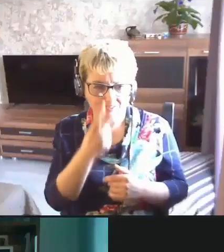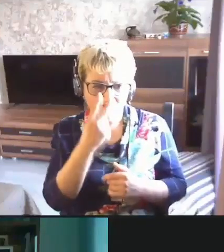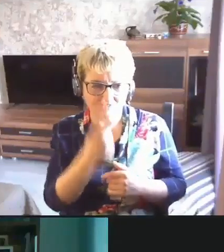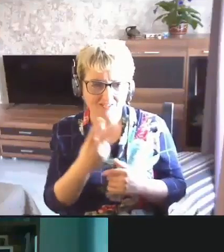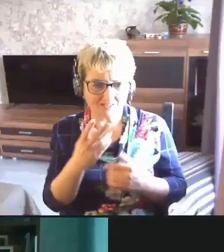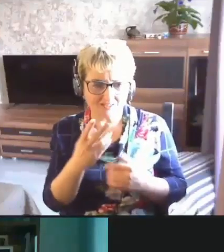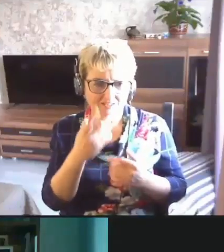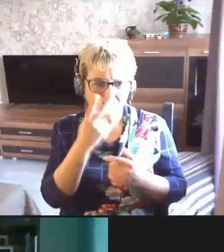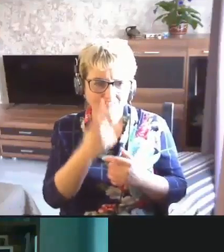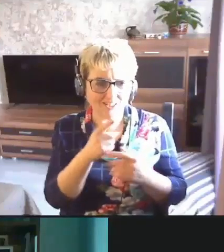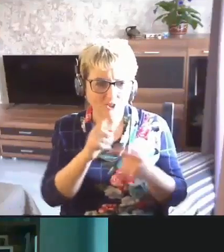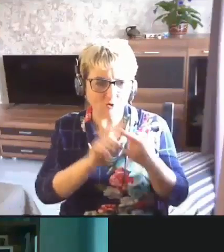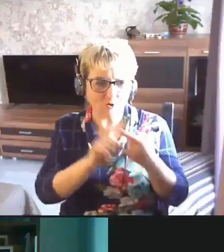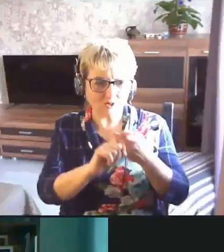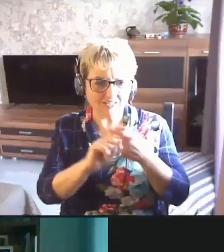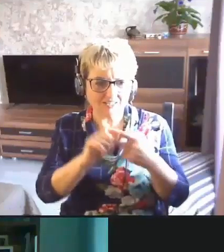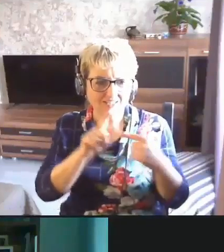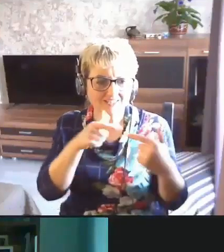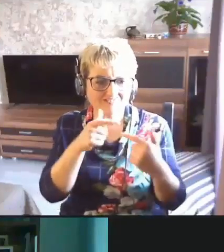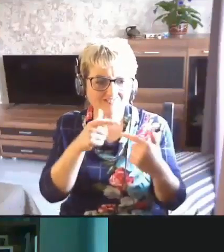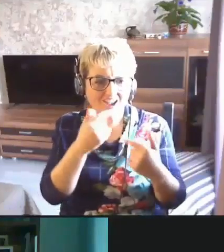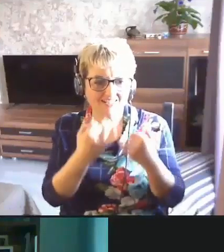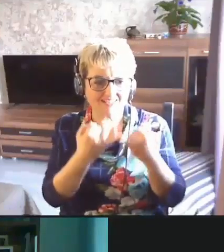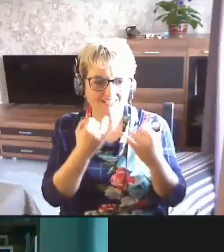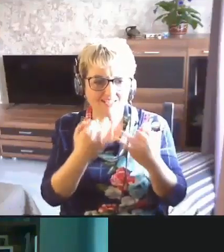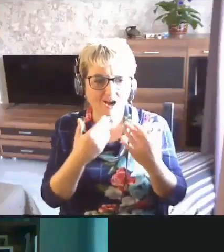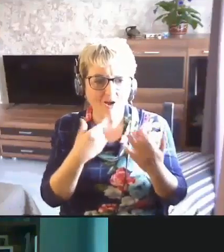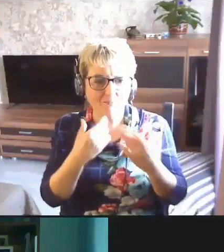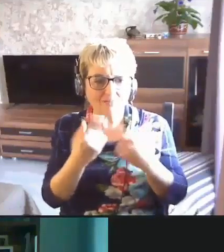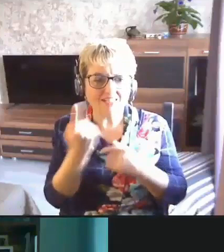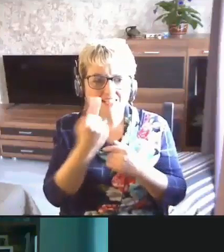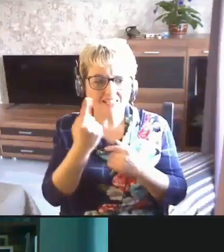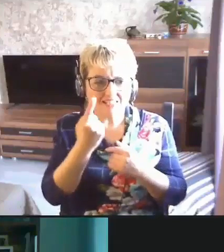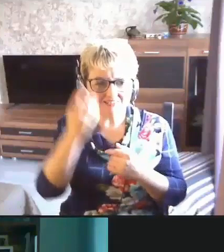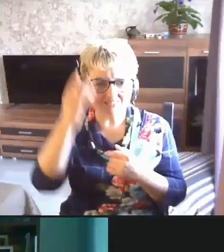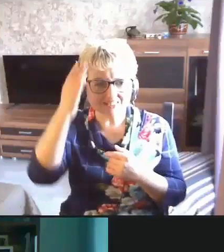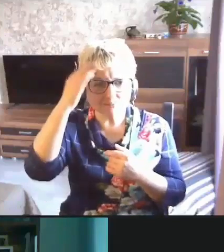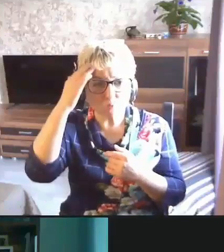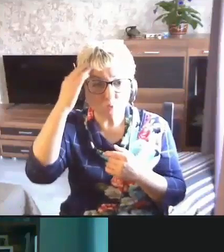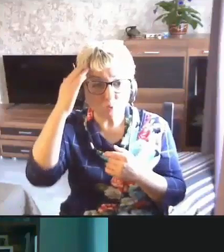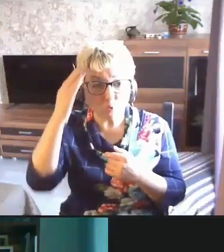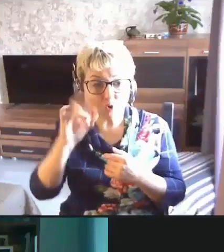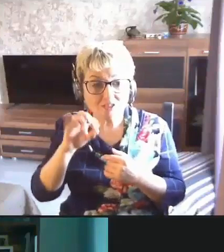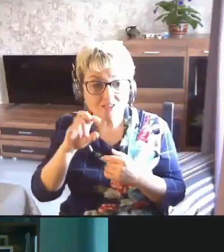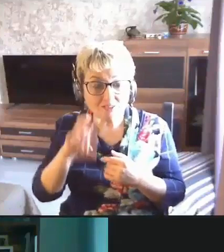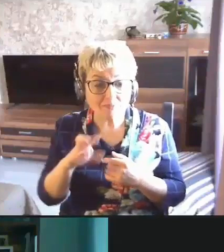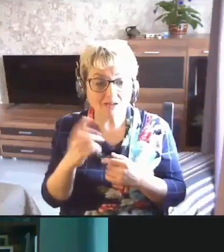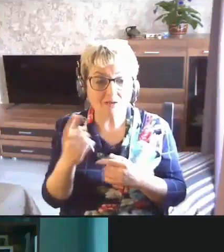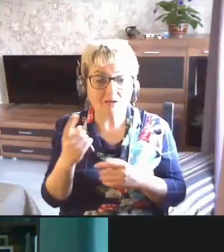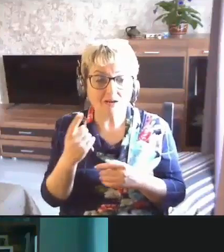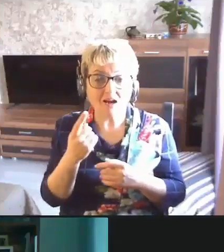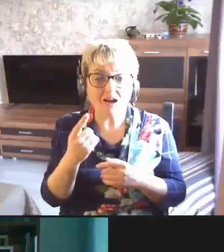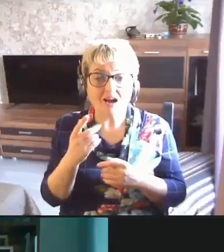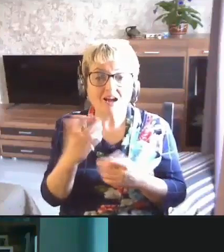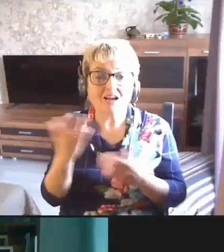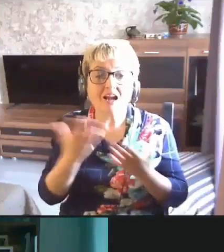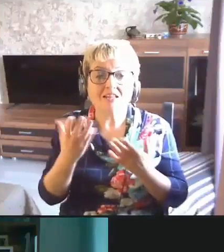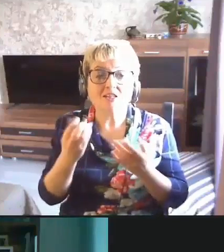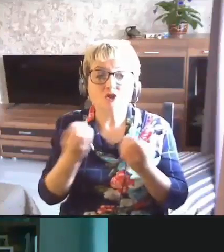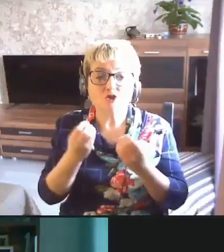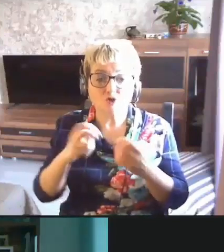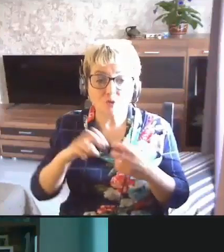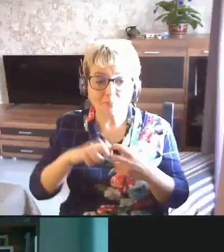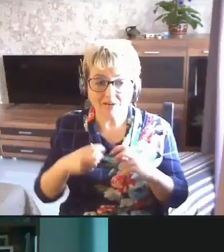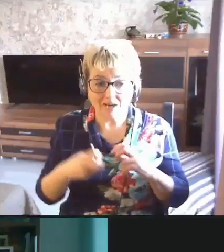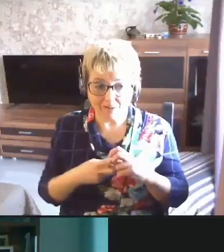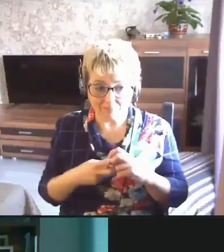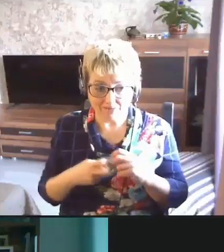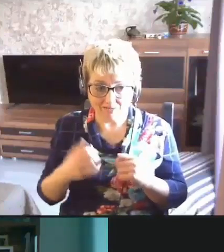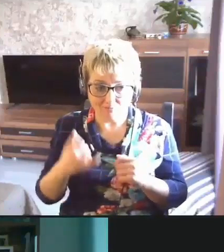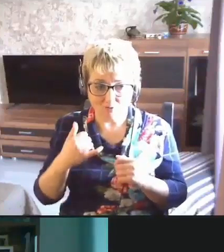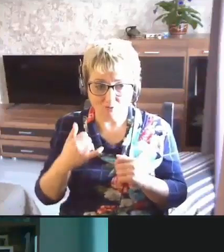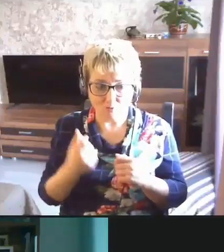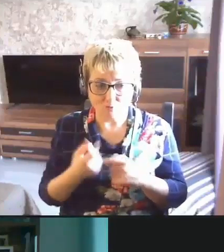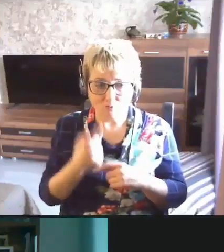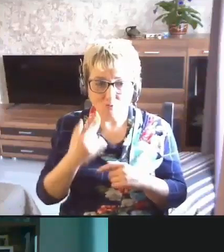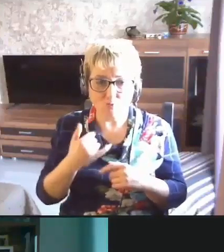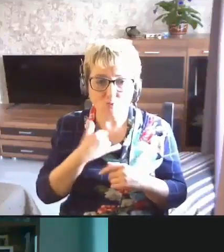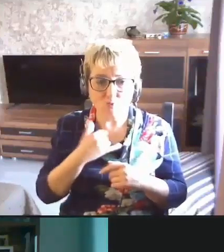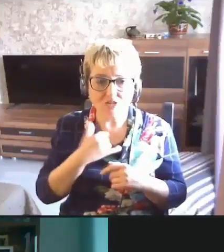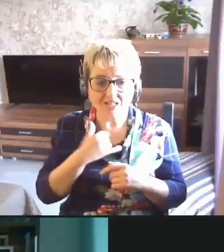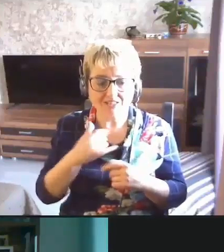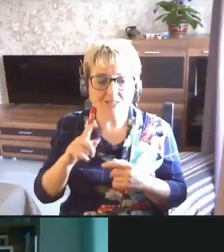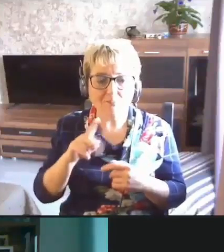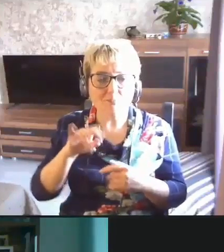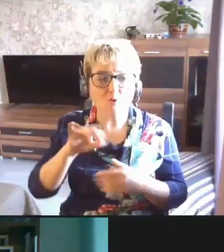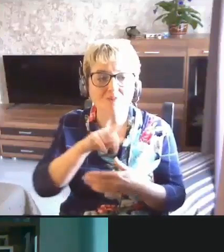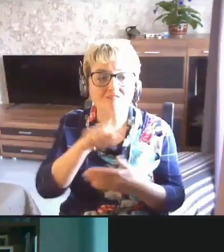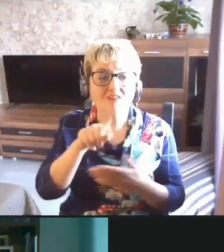способом видеосвязи. Это единственный способ практически. Какие все проблемы надеялись это